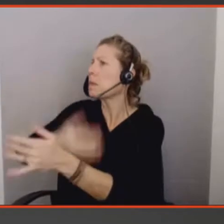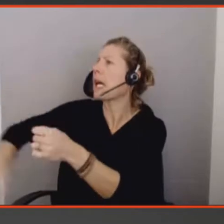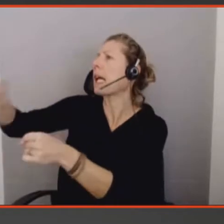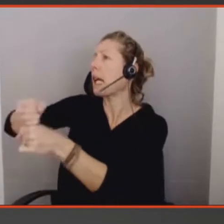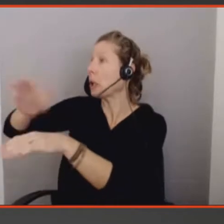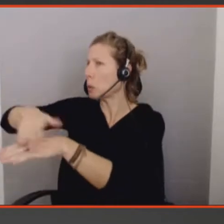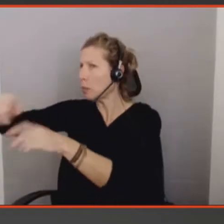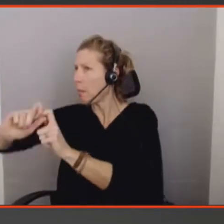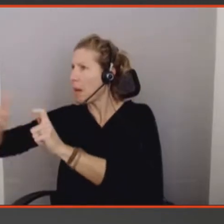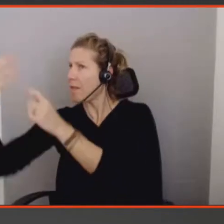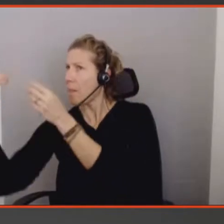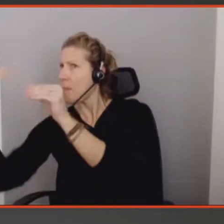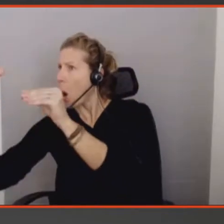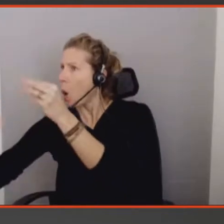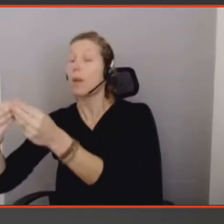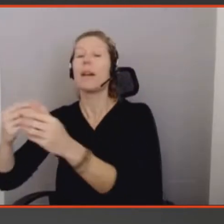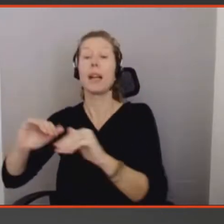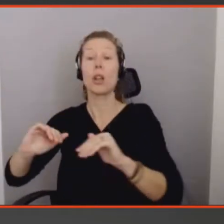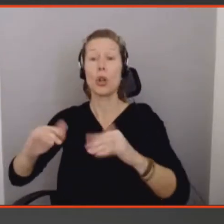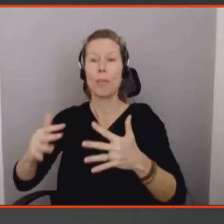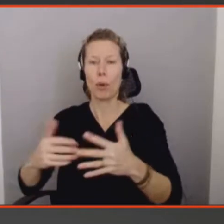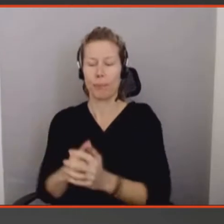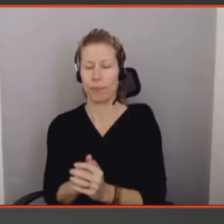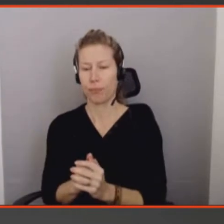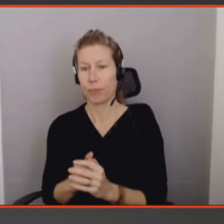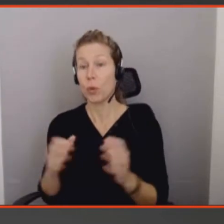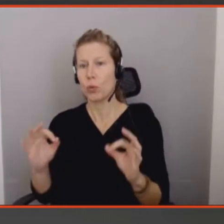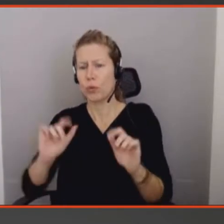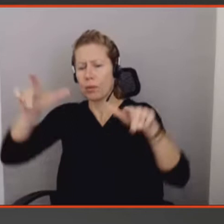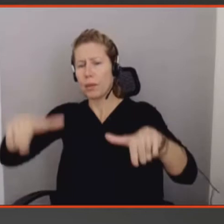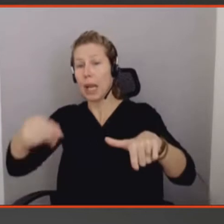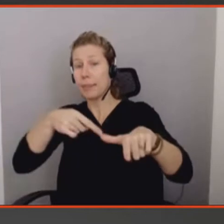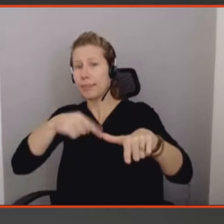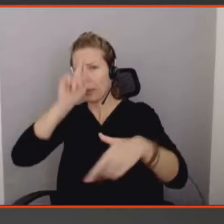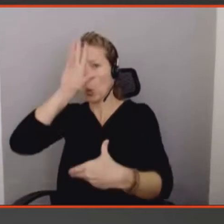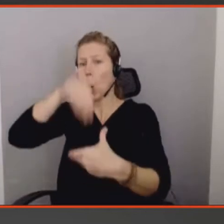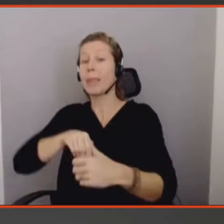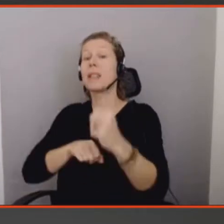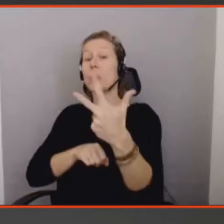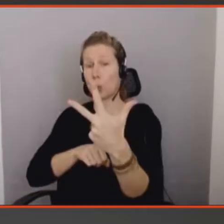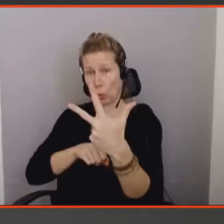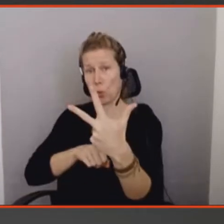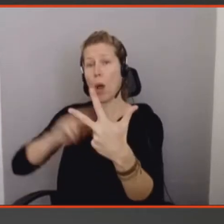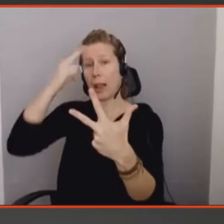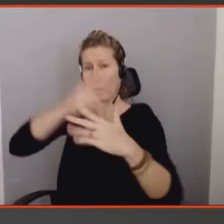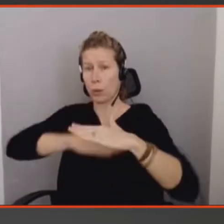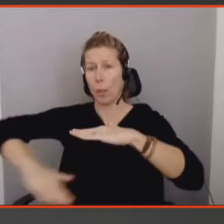Comment on peut faire ça ? Donc dans ce modèle-là, vous avez en fait trois notions de base qui sont les mécanismes